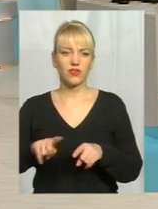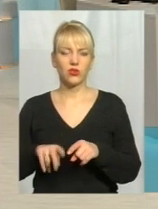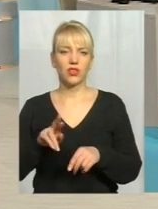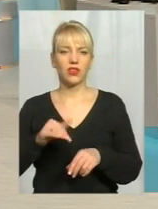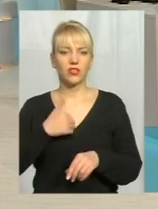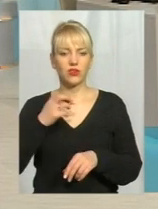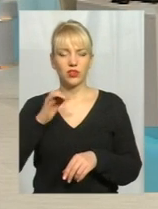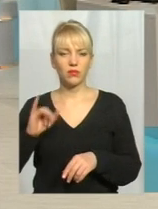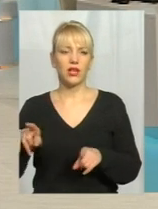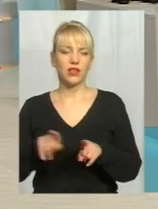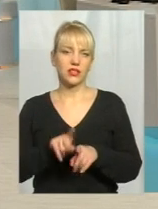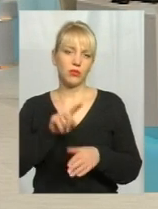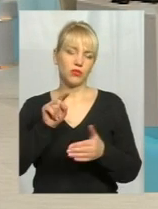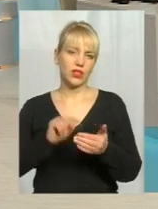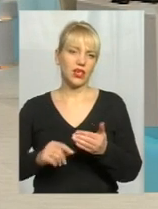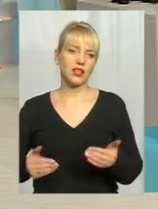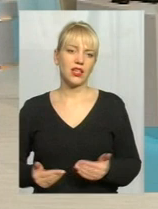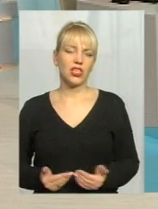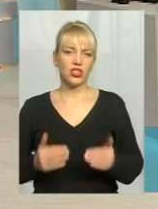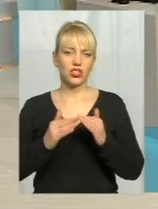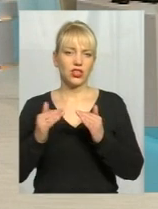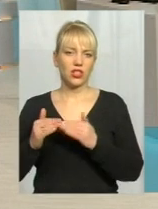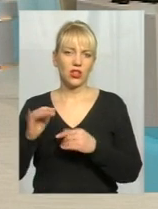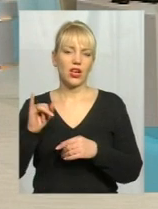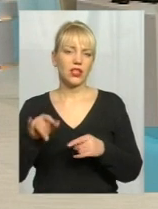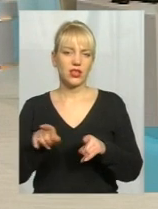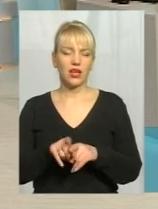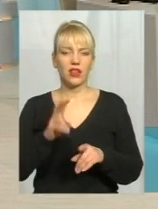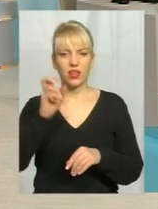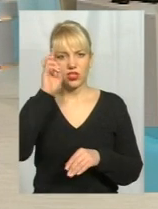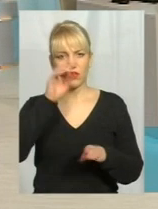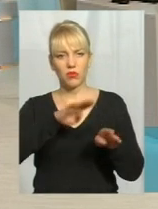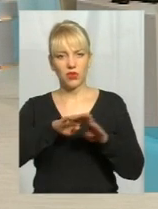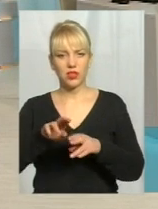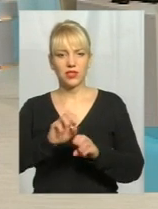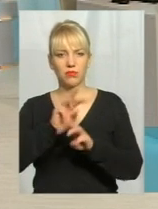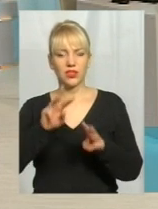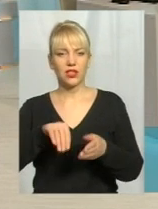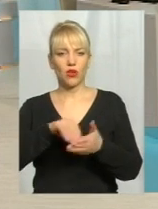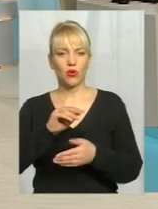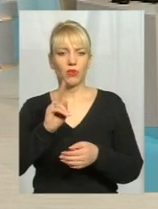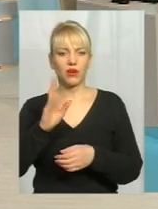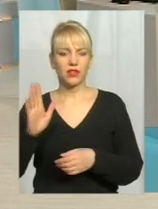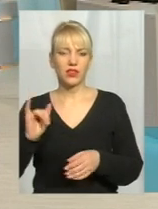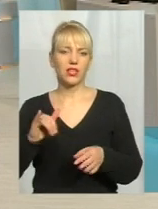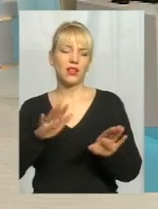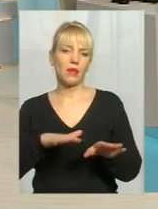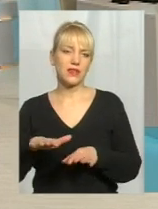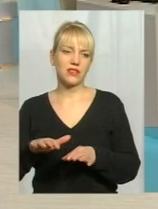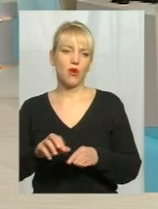Те ж саме питання житла. Є вона і на державному рівні забезпечується, закупка житла і на місцевому.